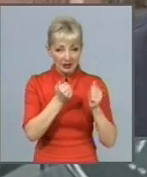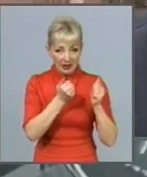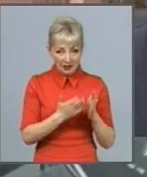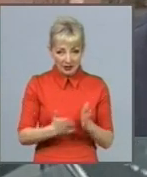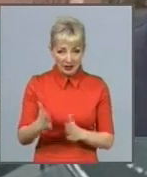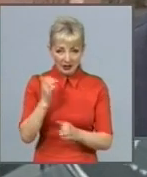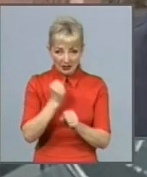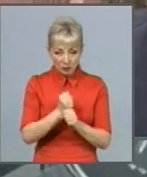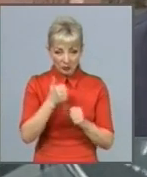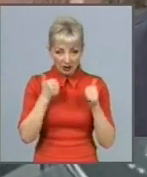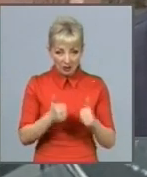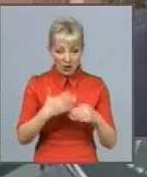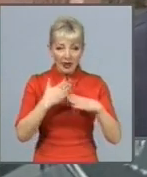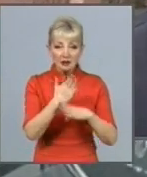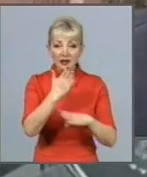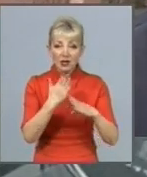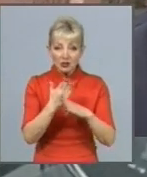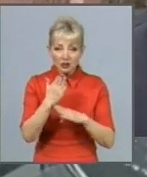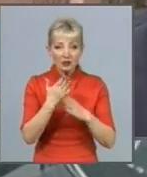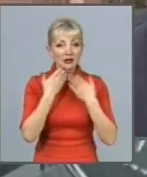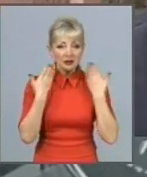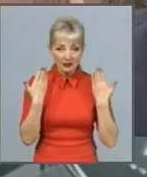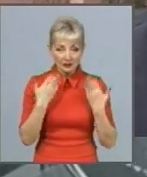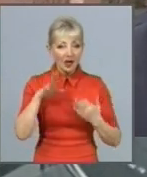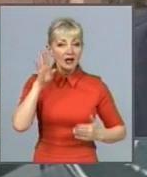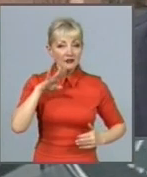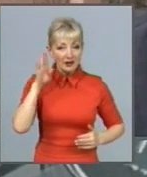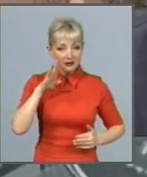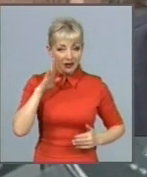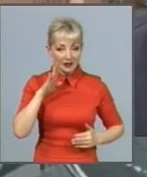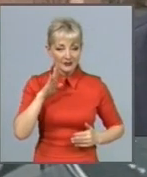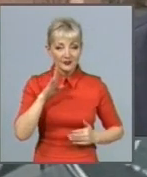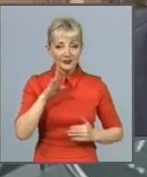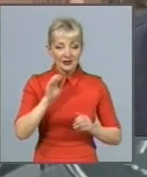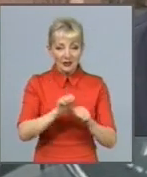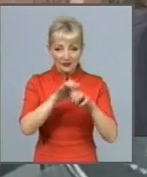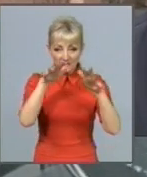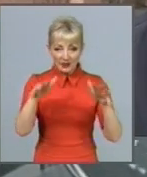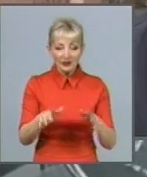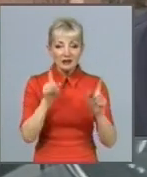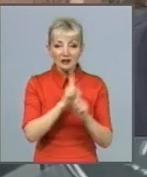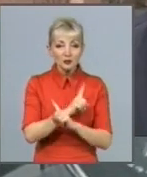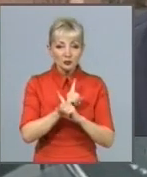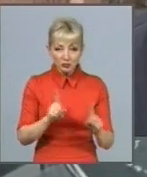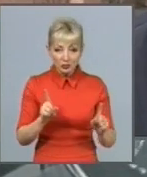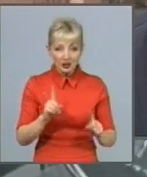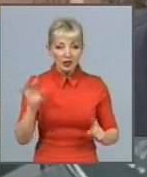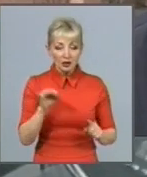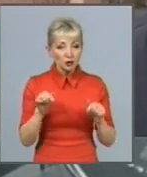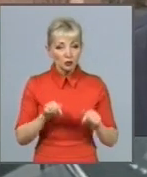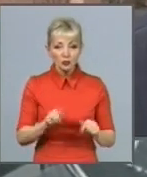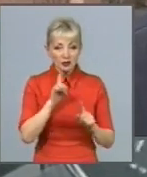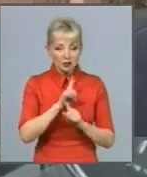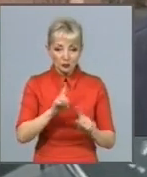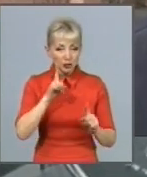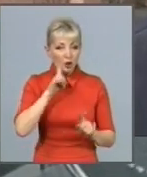Трещини, трещини нет, вода наружу канализации вливати не буде, здесь не буде дискомфорта для жителів